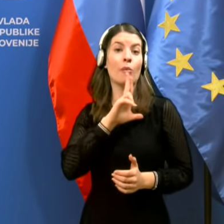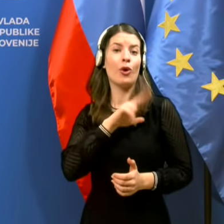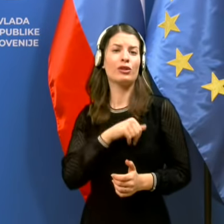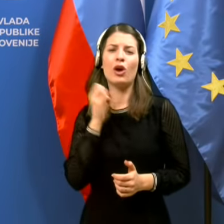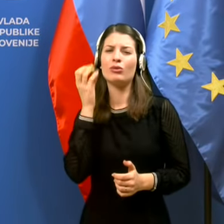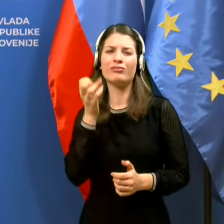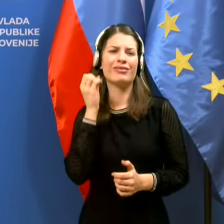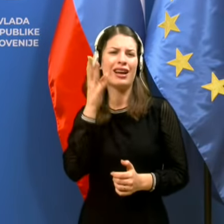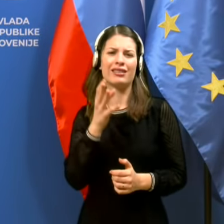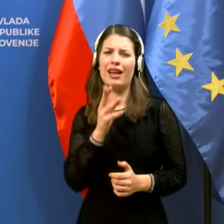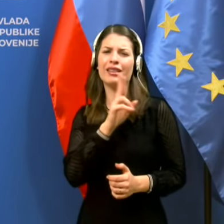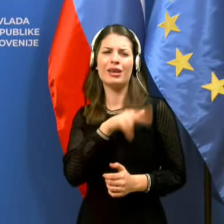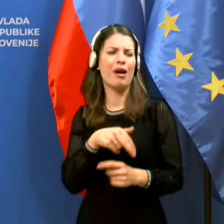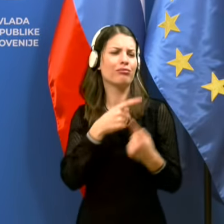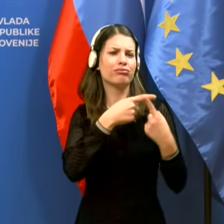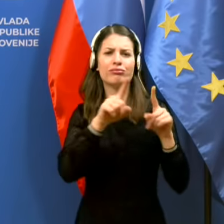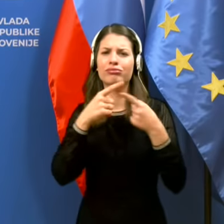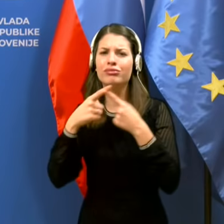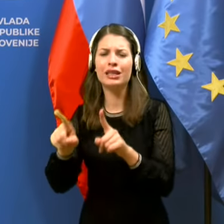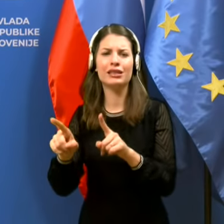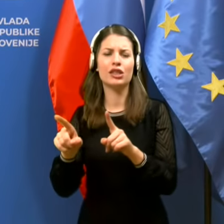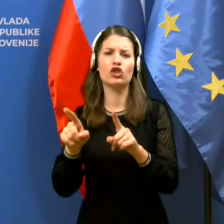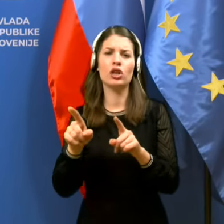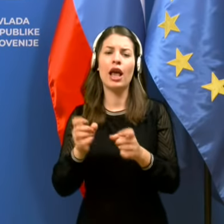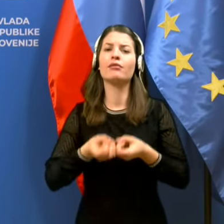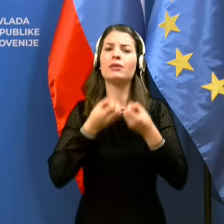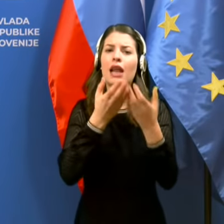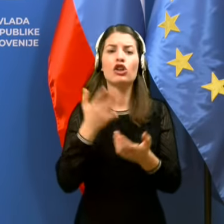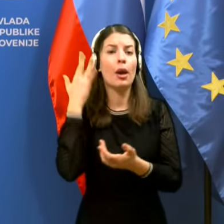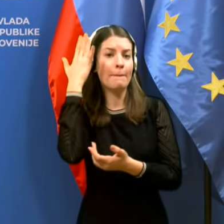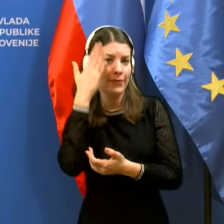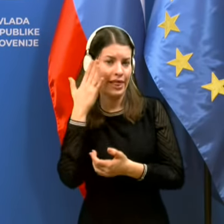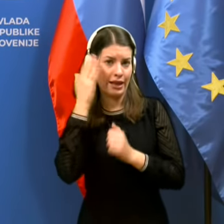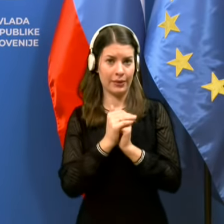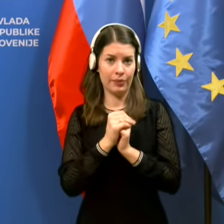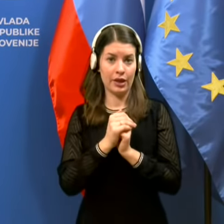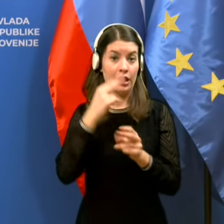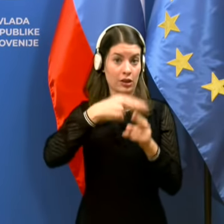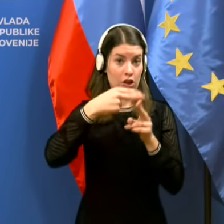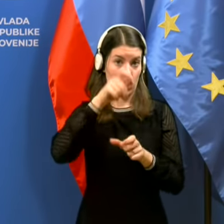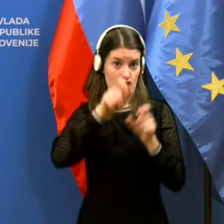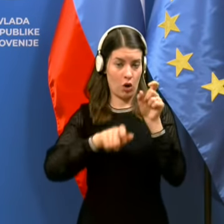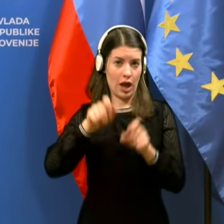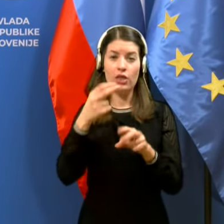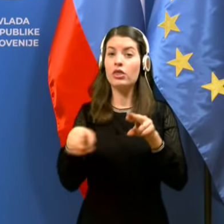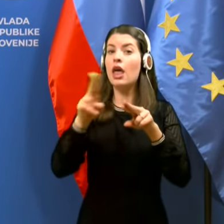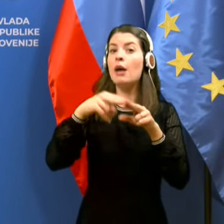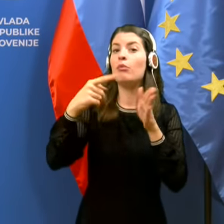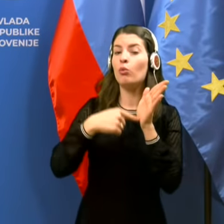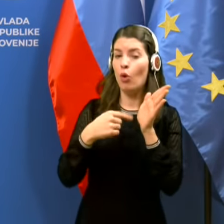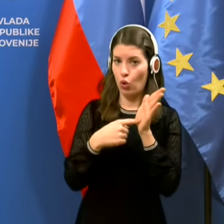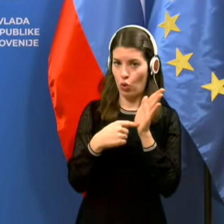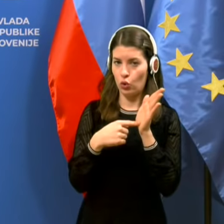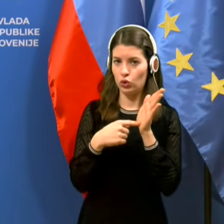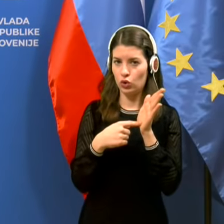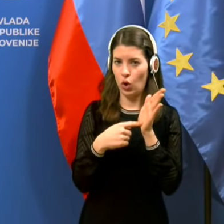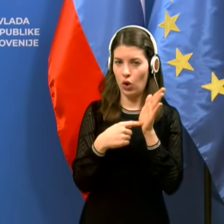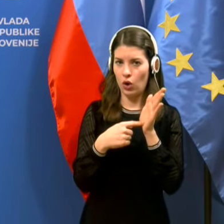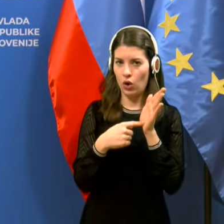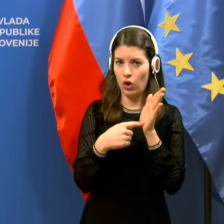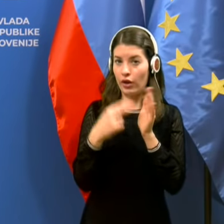sooča z najrazličnišimi oblikami izražanja mneni in stališč. Državljanov najpogosteje v zadnjem času najbolj vidno skozi